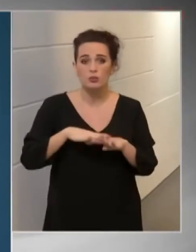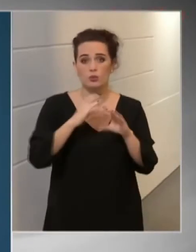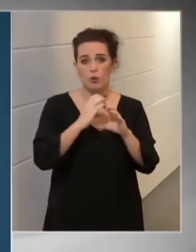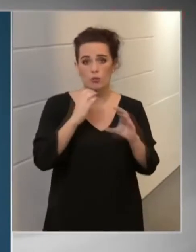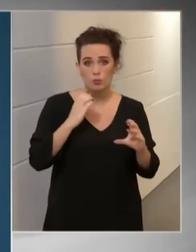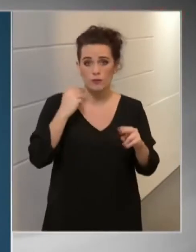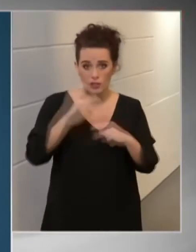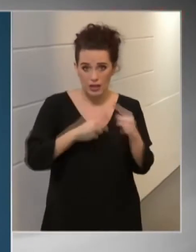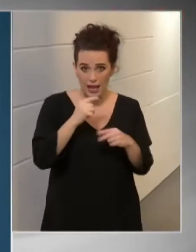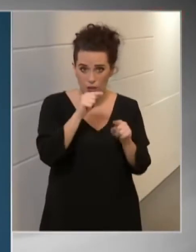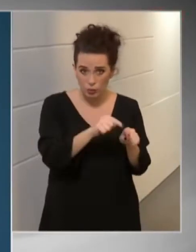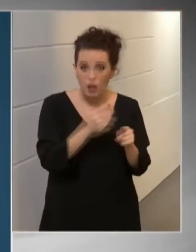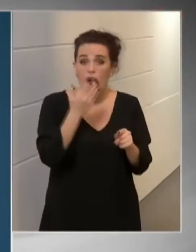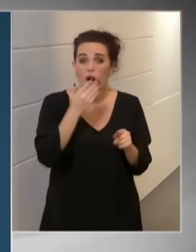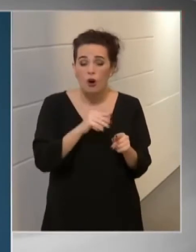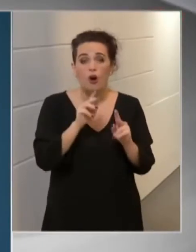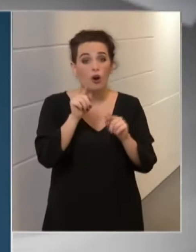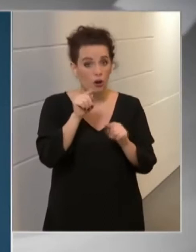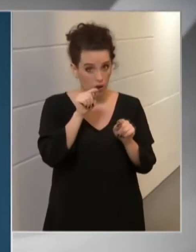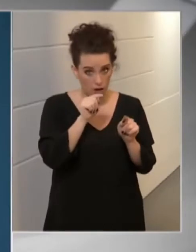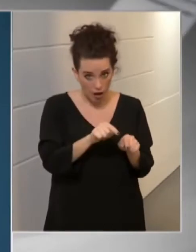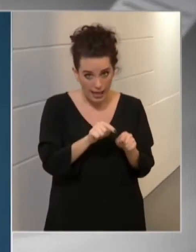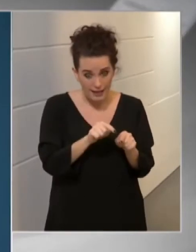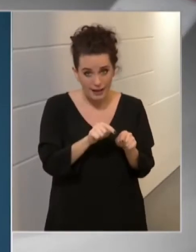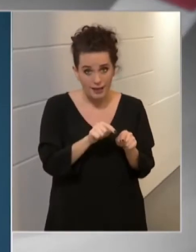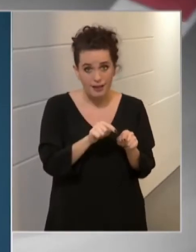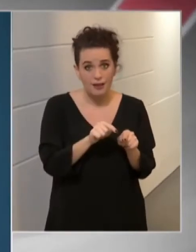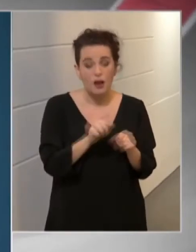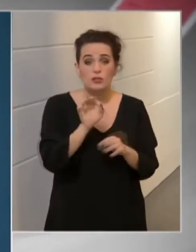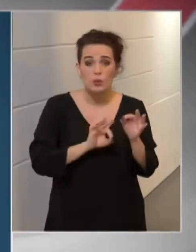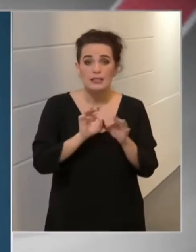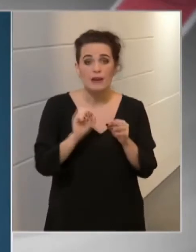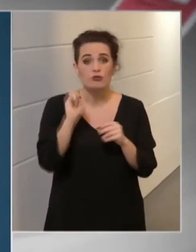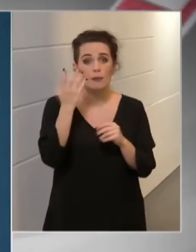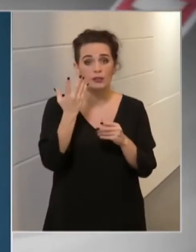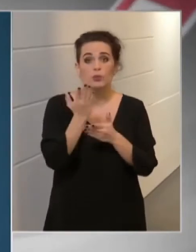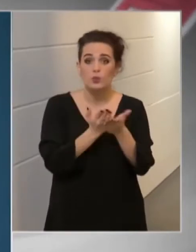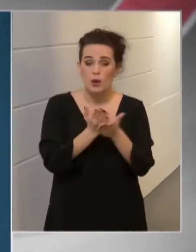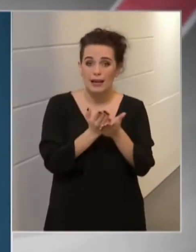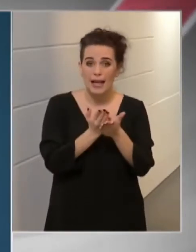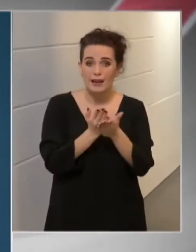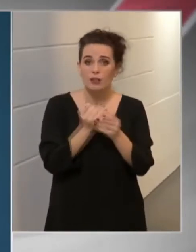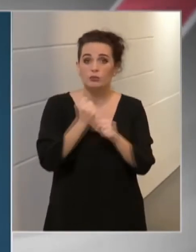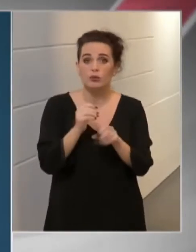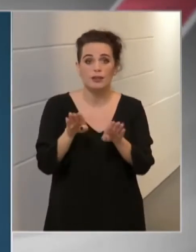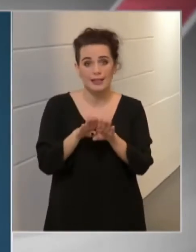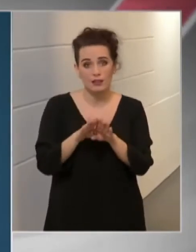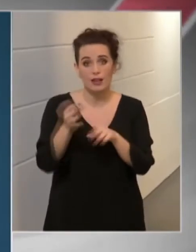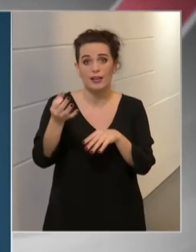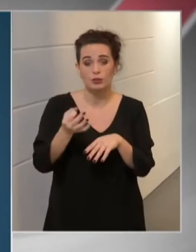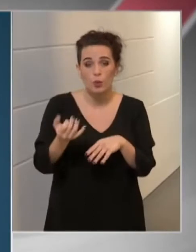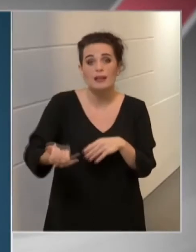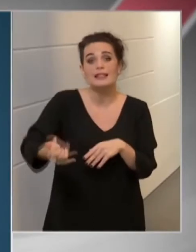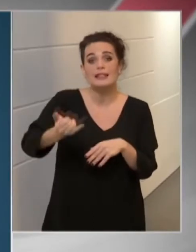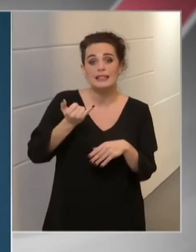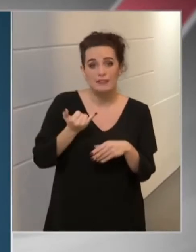látjuk azt, hogy egyre többen kerülnek kórházba, egyre többen vannak lélegeztetőgépen. Müller Cecília a